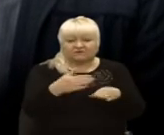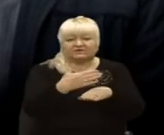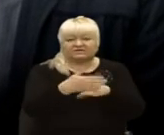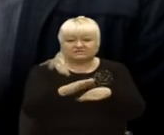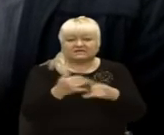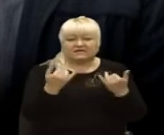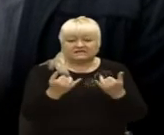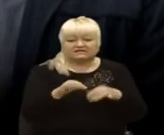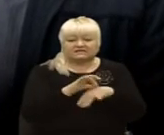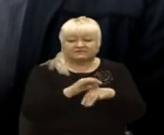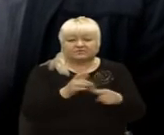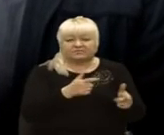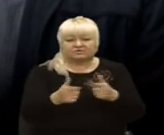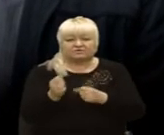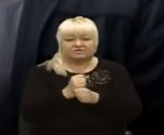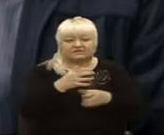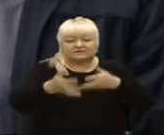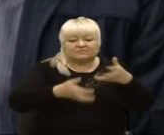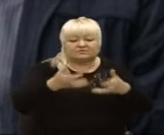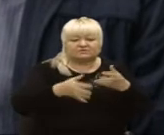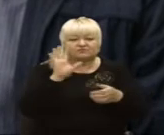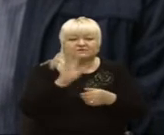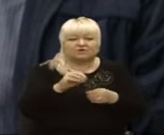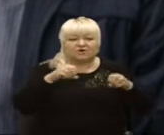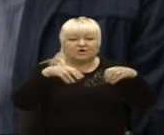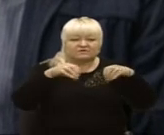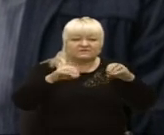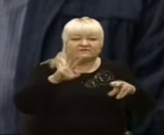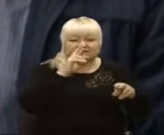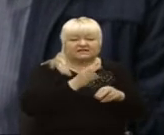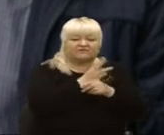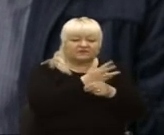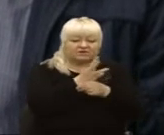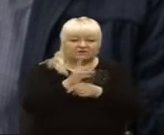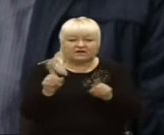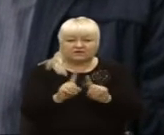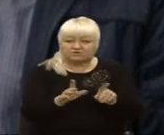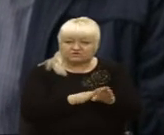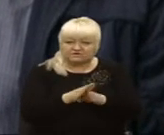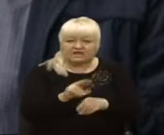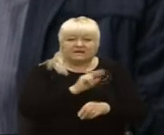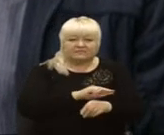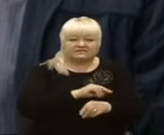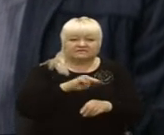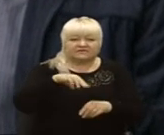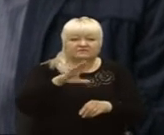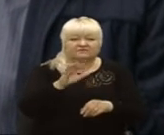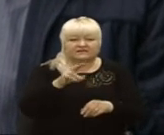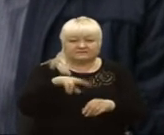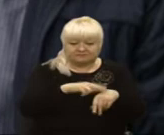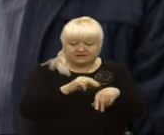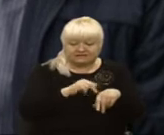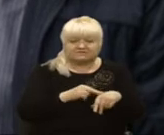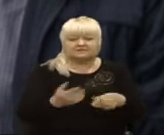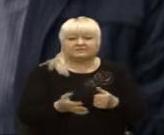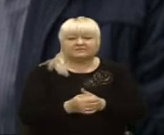зараз ведуться підготовчі роботи по демонтажу всього освітлення, також відеонагляду, що здійснюється, як працівниками МВД, міліції,